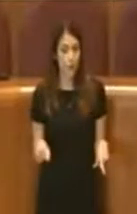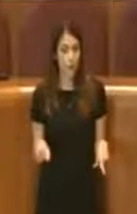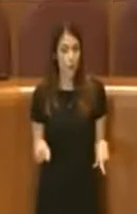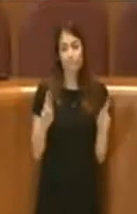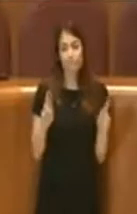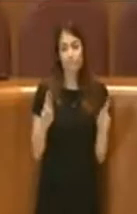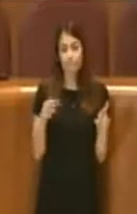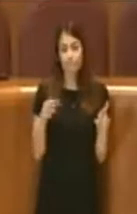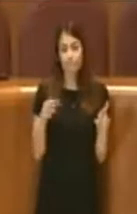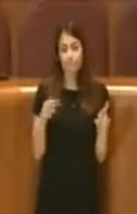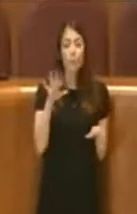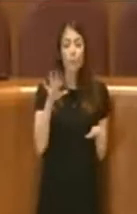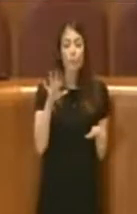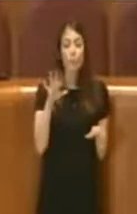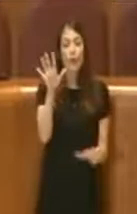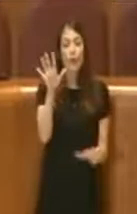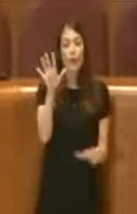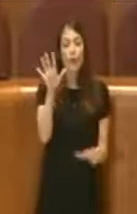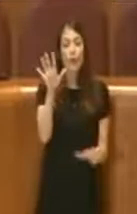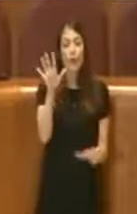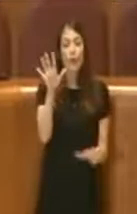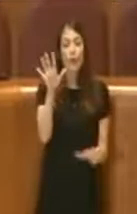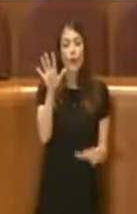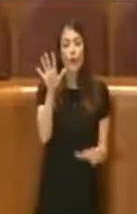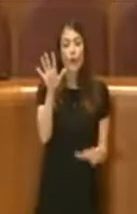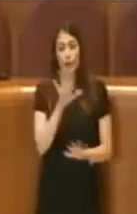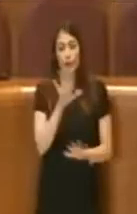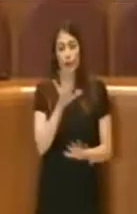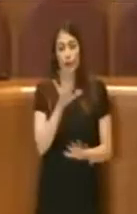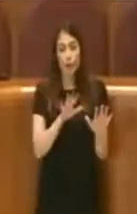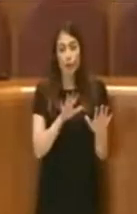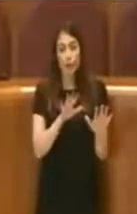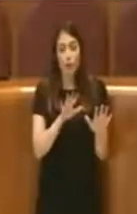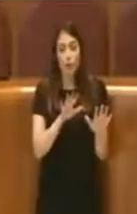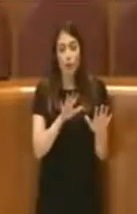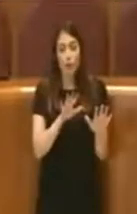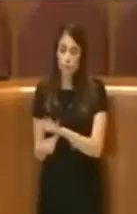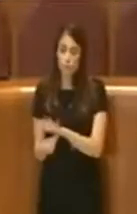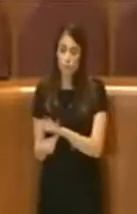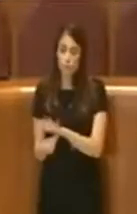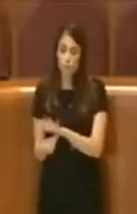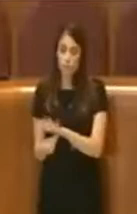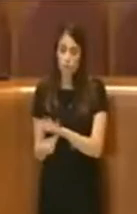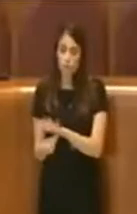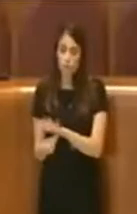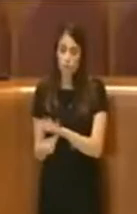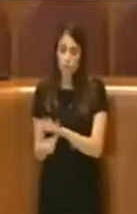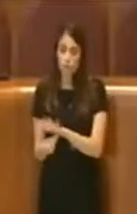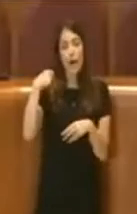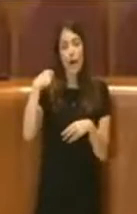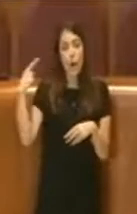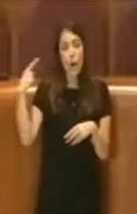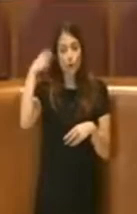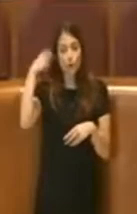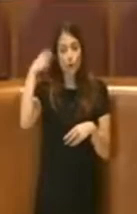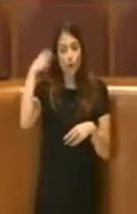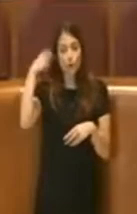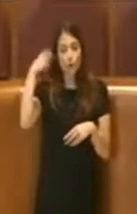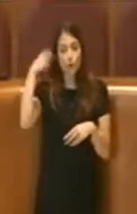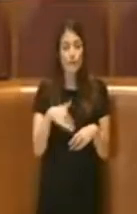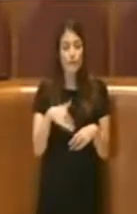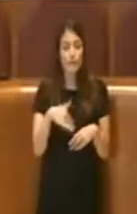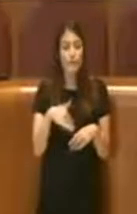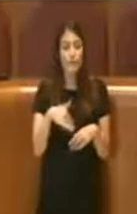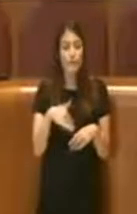realizzare un punto informativo con personale e materiale audio-video nella Via dei Giubonari